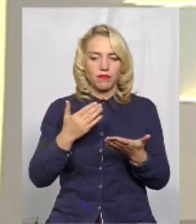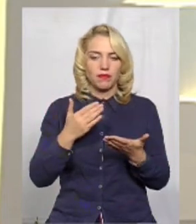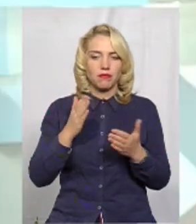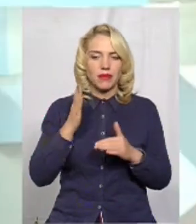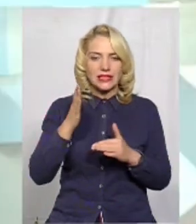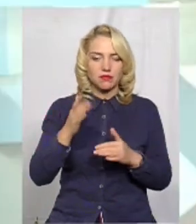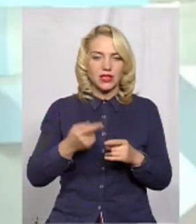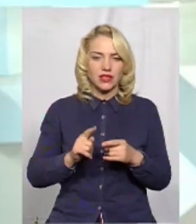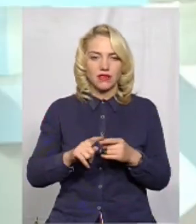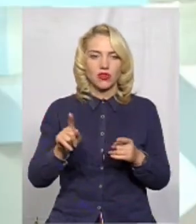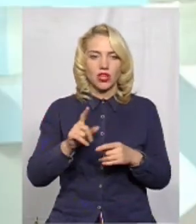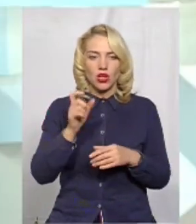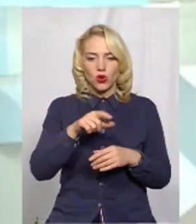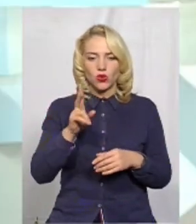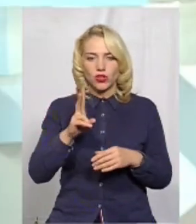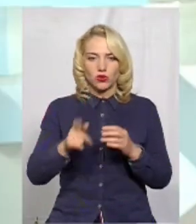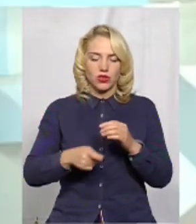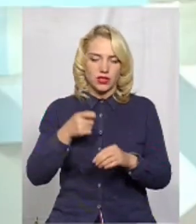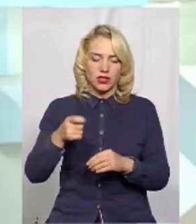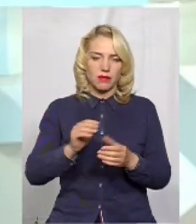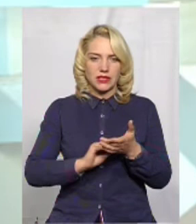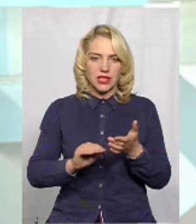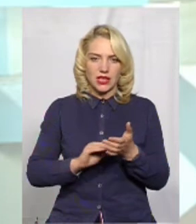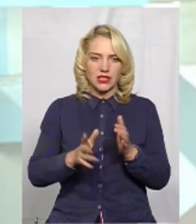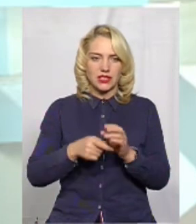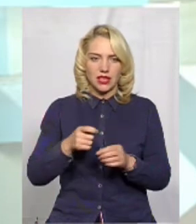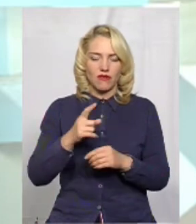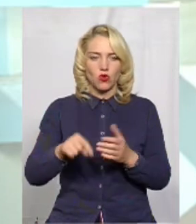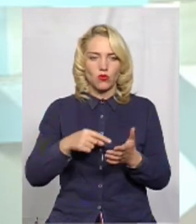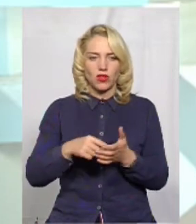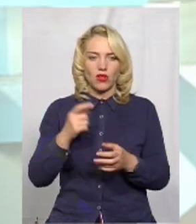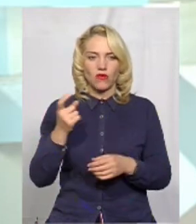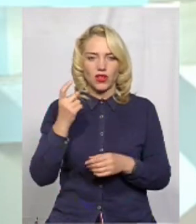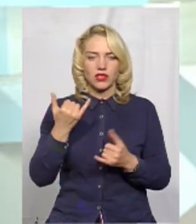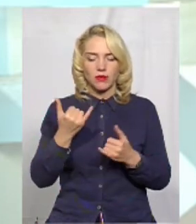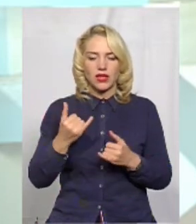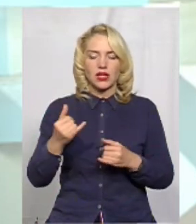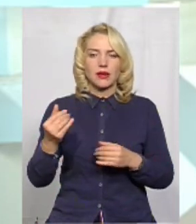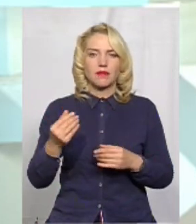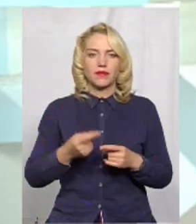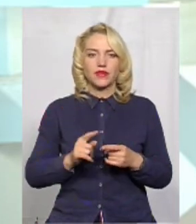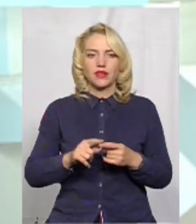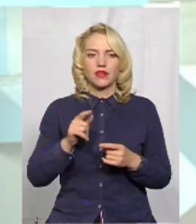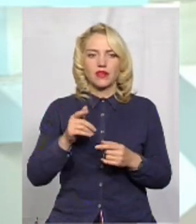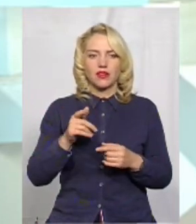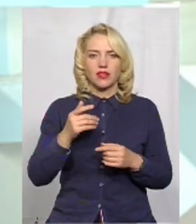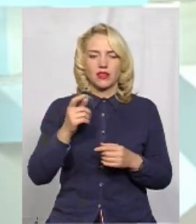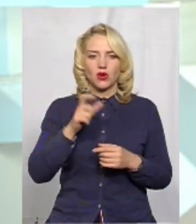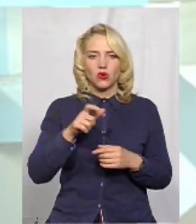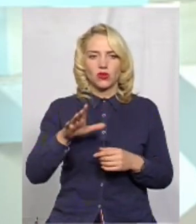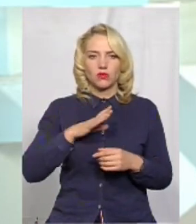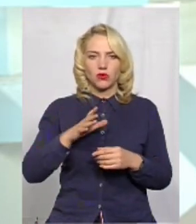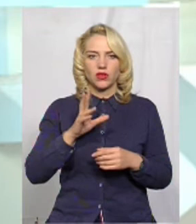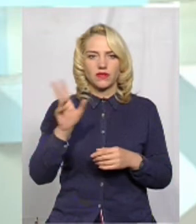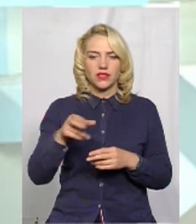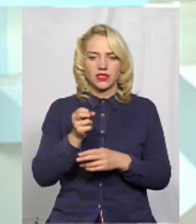люди, які першими написали заяву на роботу у комунальній власності, теперішнім керівником Шепетівка «Енергоінвест», вони були всі звільнені